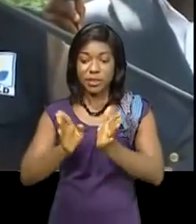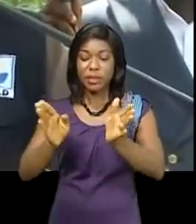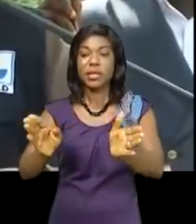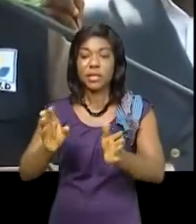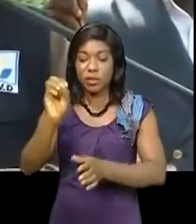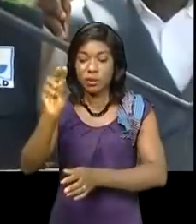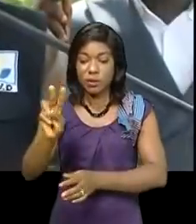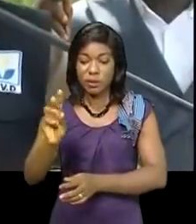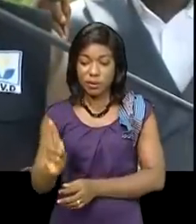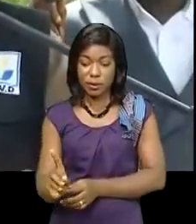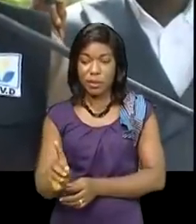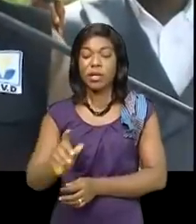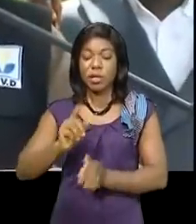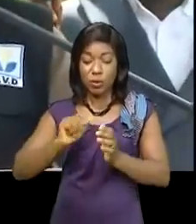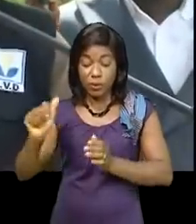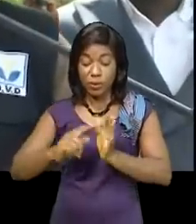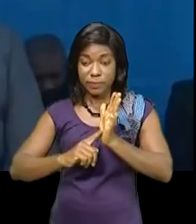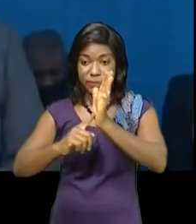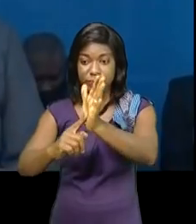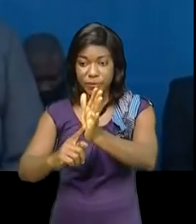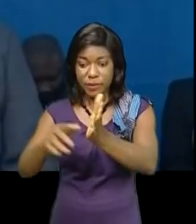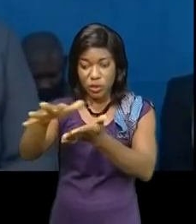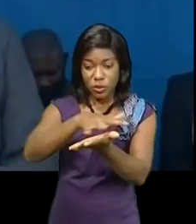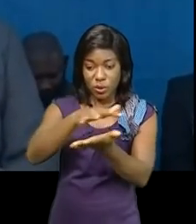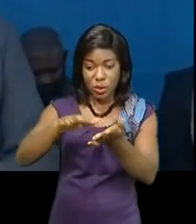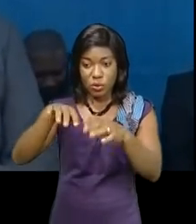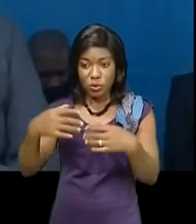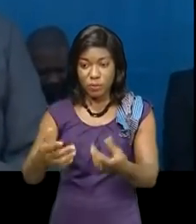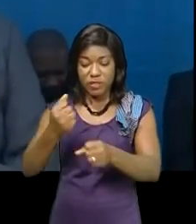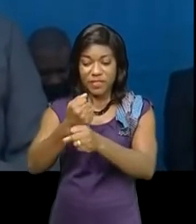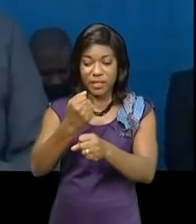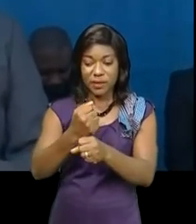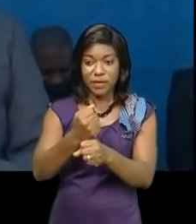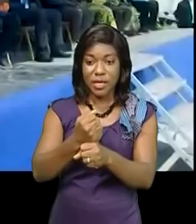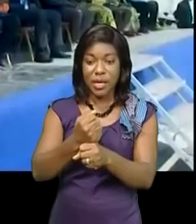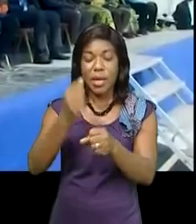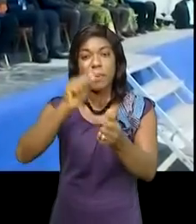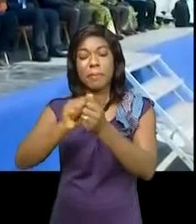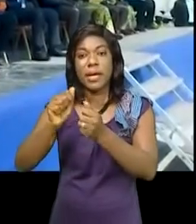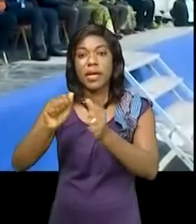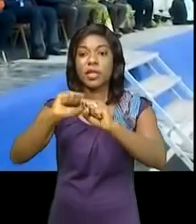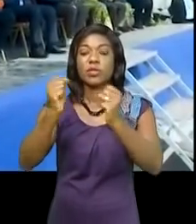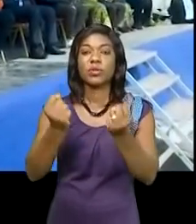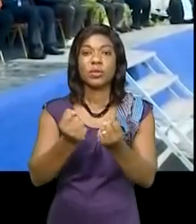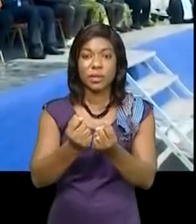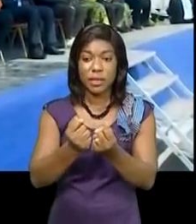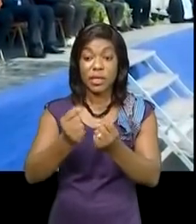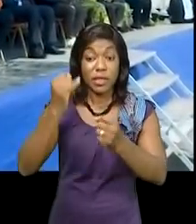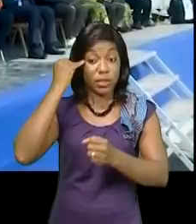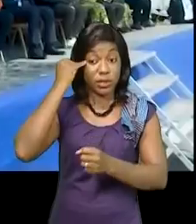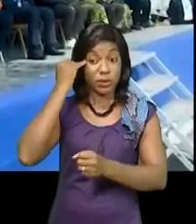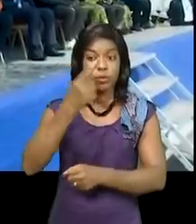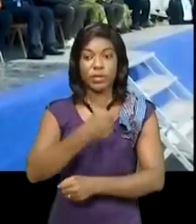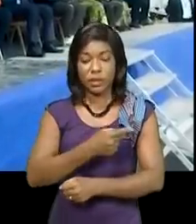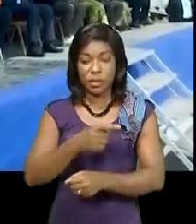maître d'ouvrage délégué, a présenté la fiche technique des travaux qui seront exécutés par l'entreprise à Aron-Séfou-SRL